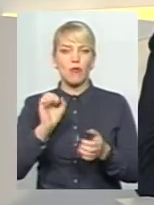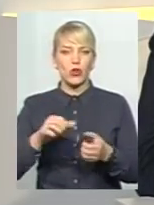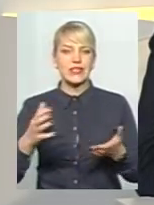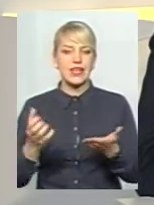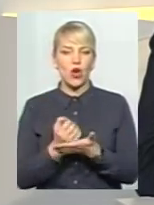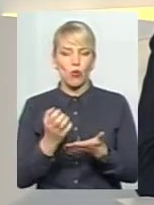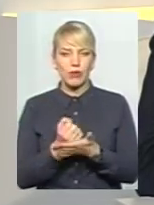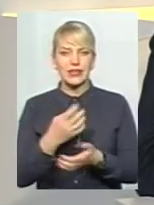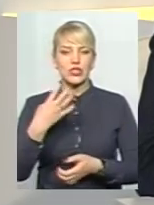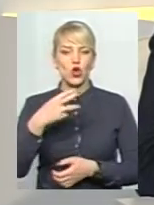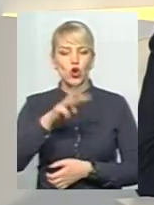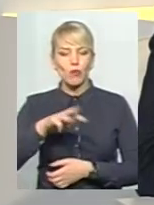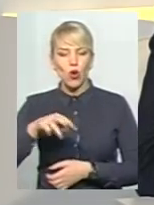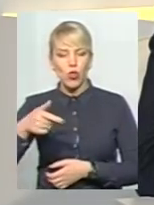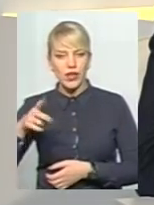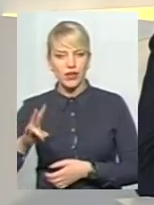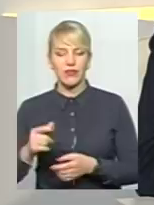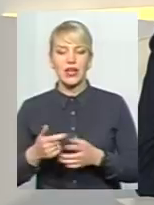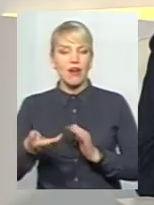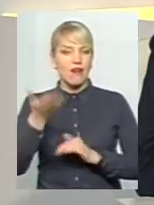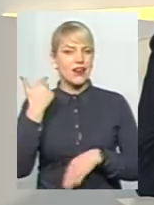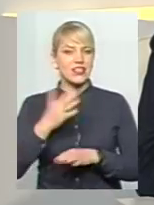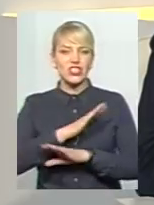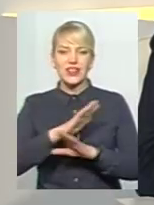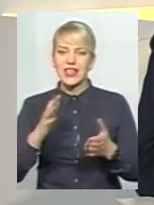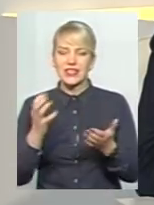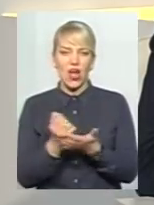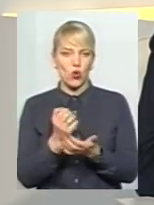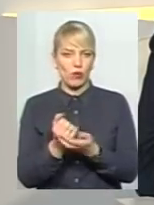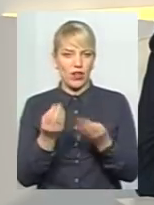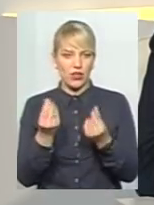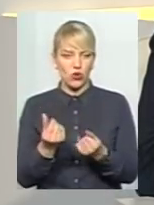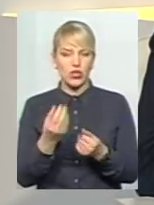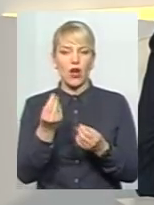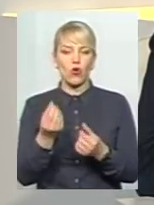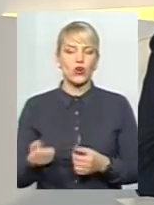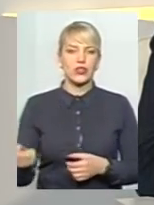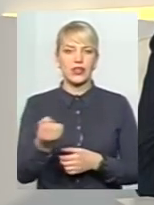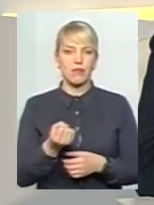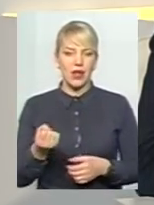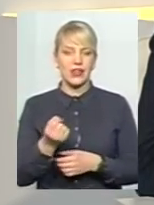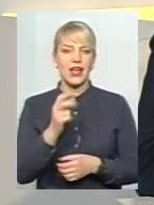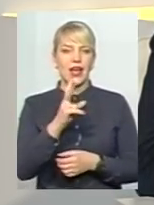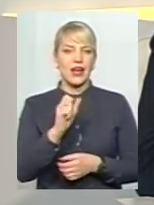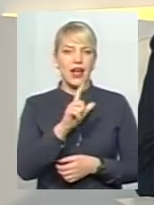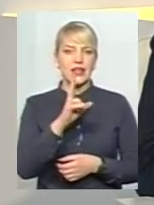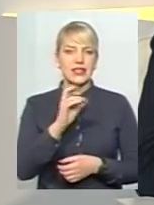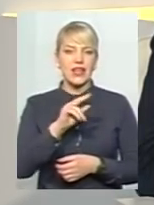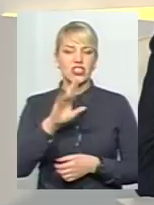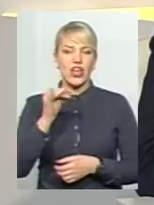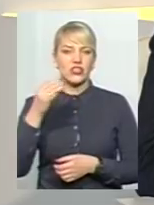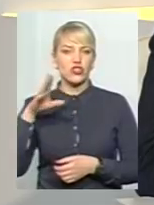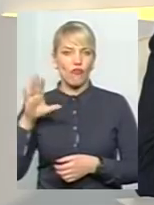гривень, при тому, що раніше не заробляли жодної копійки, а отримали кошти на єдиному казначальському рахунку, мертвим грузом, без будь-яких доходів.